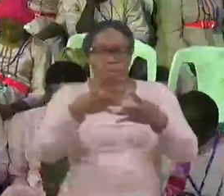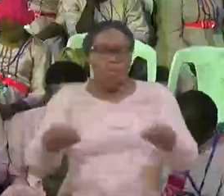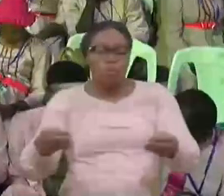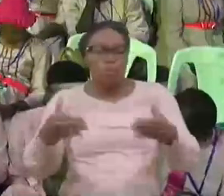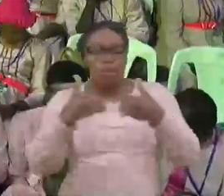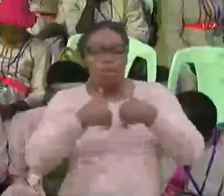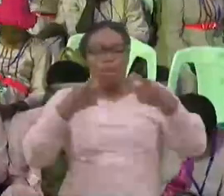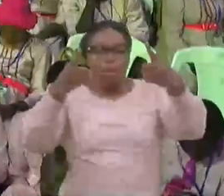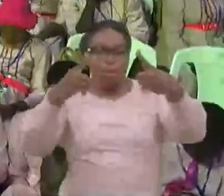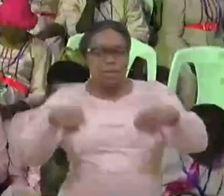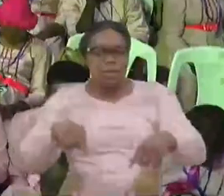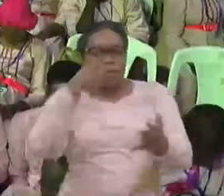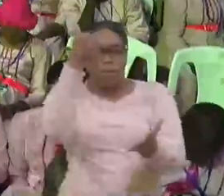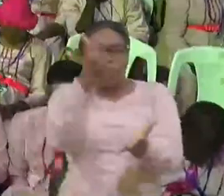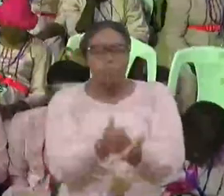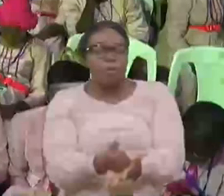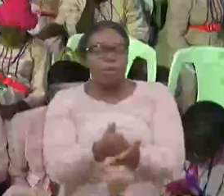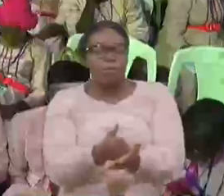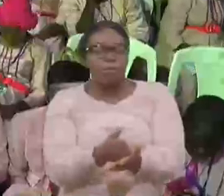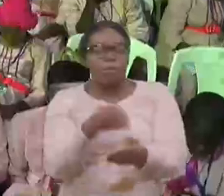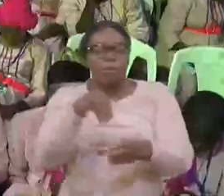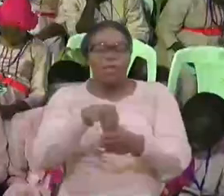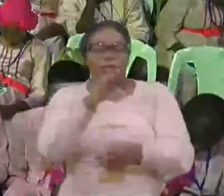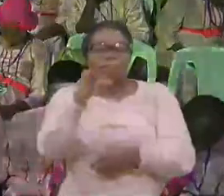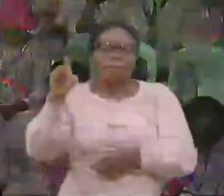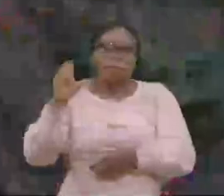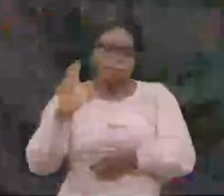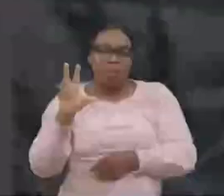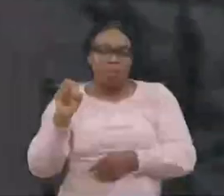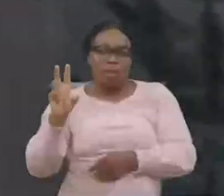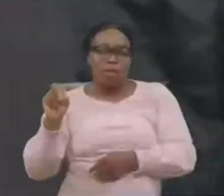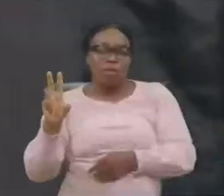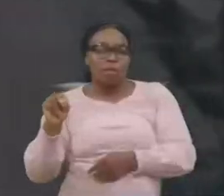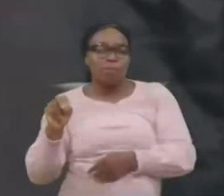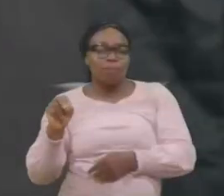Quelle est la solution, Verset 30, Verset 30,